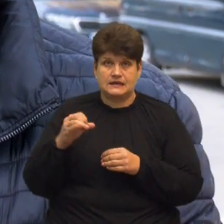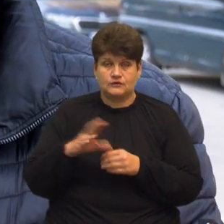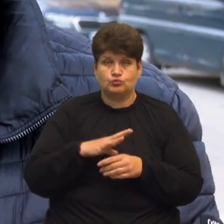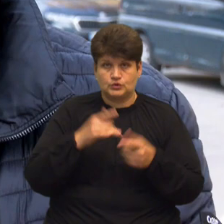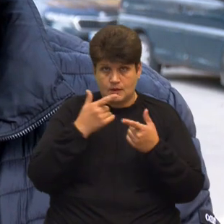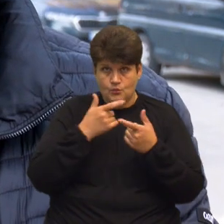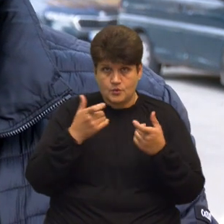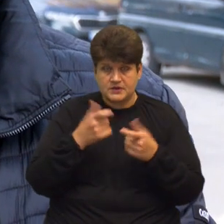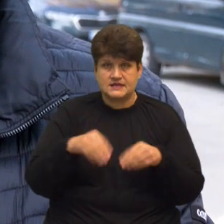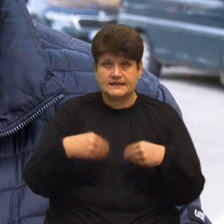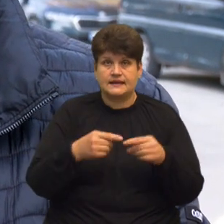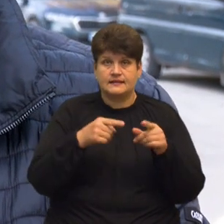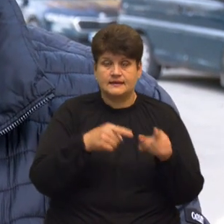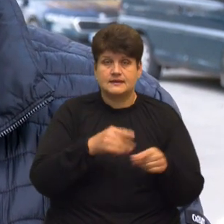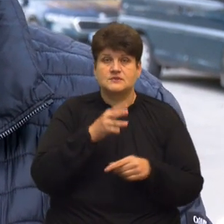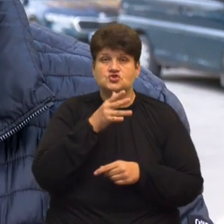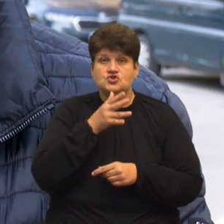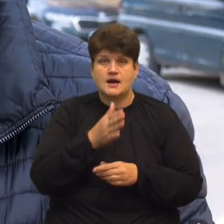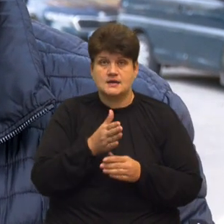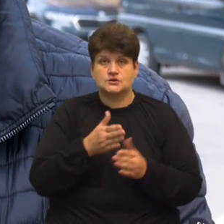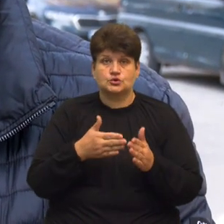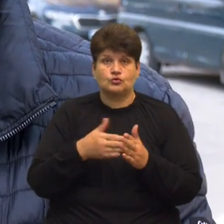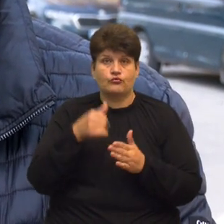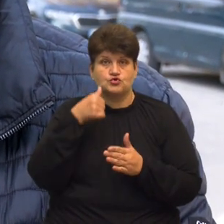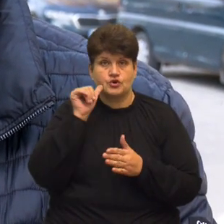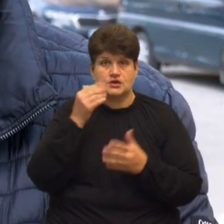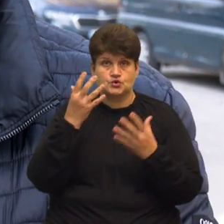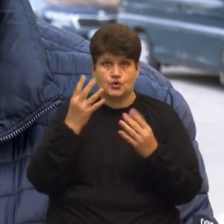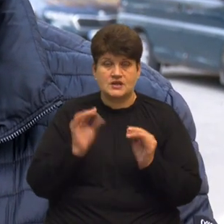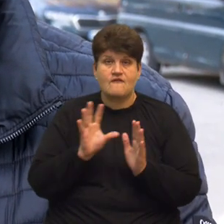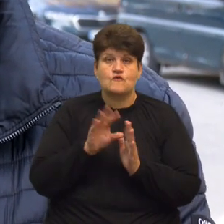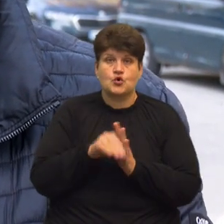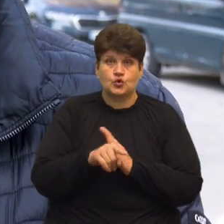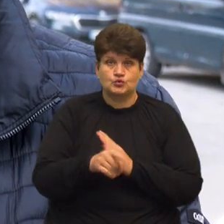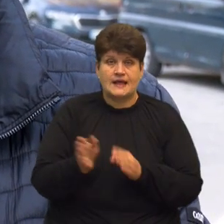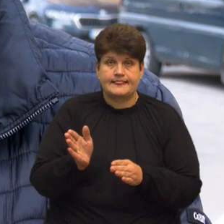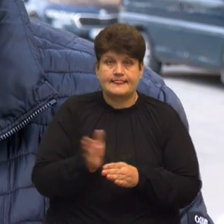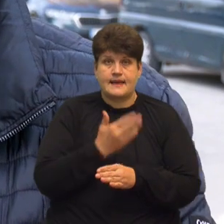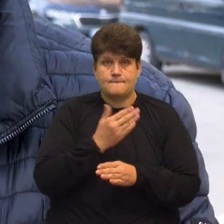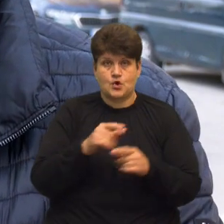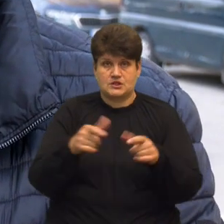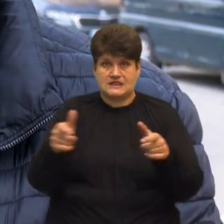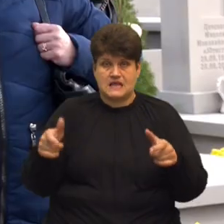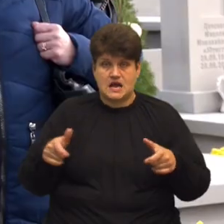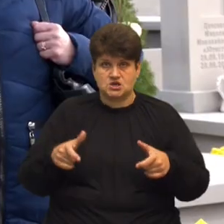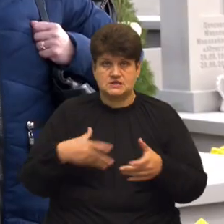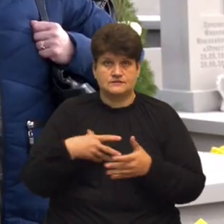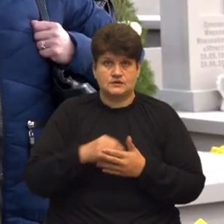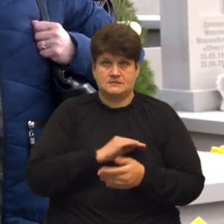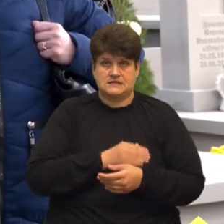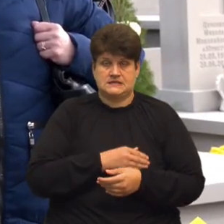дали їм час до вчорашнього дня включно на демонтаж власними силами